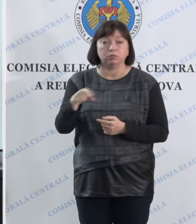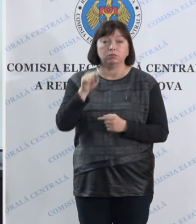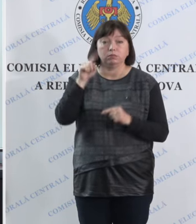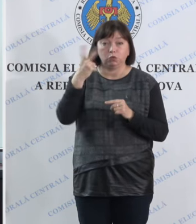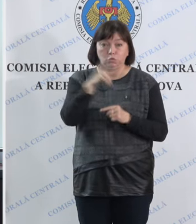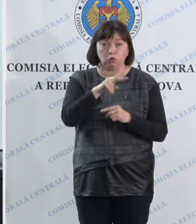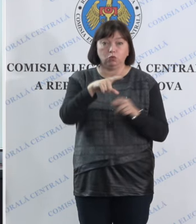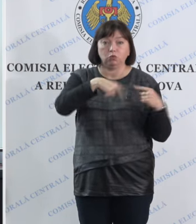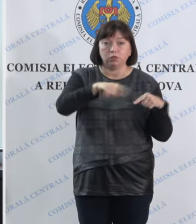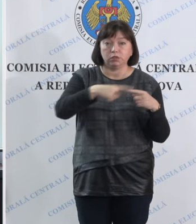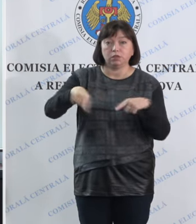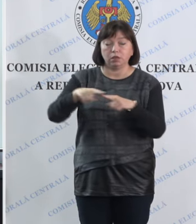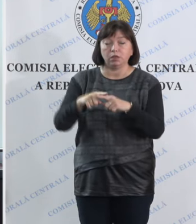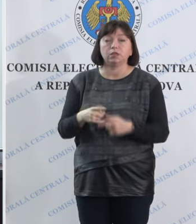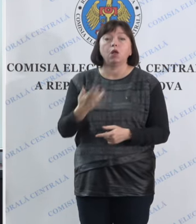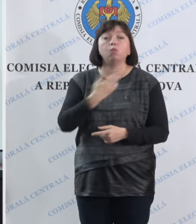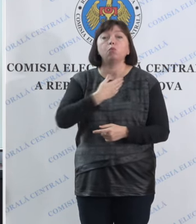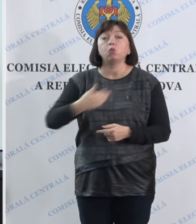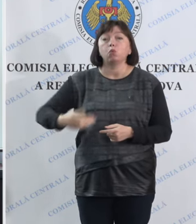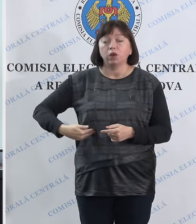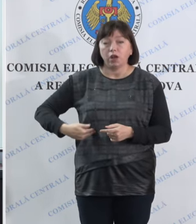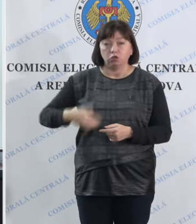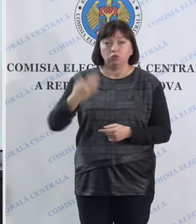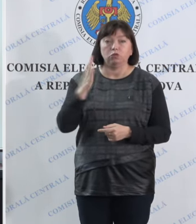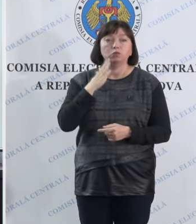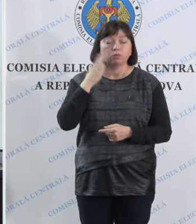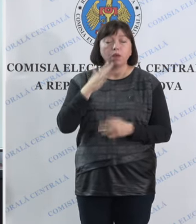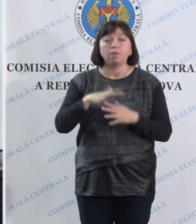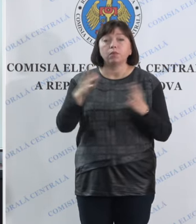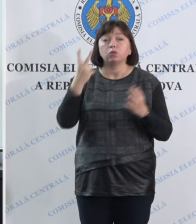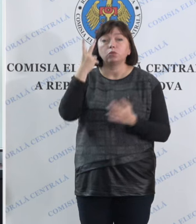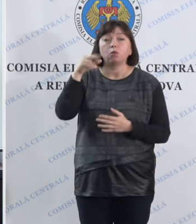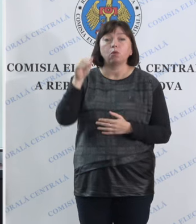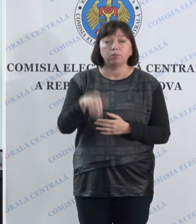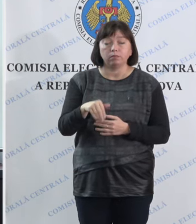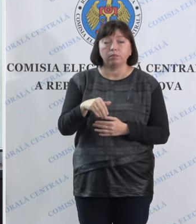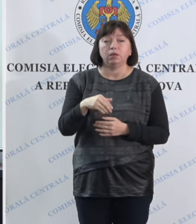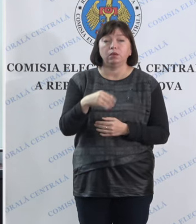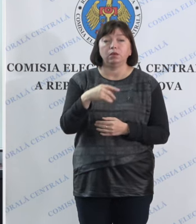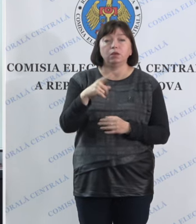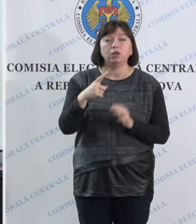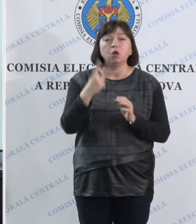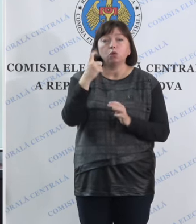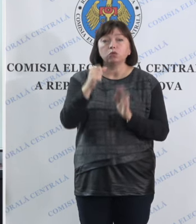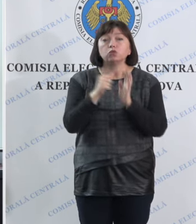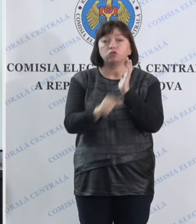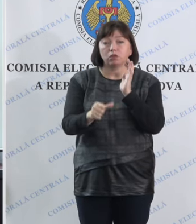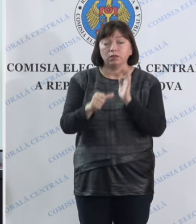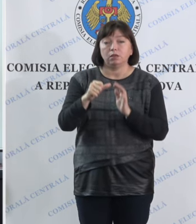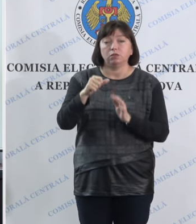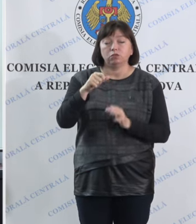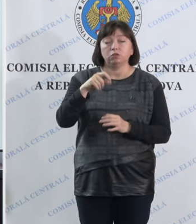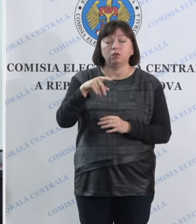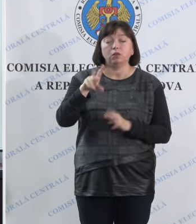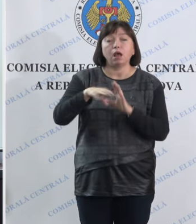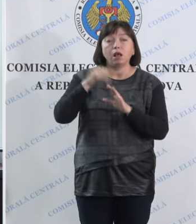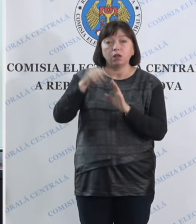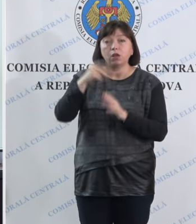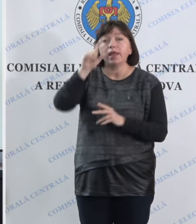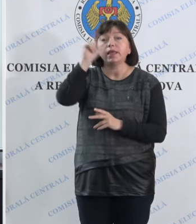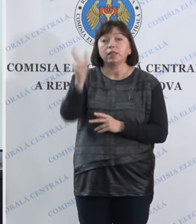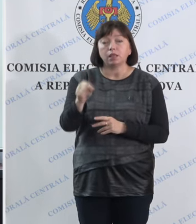la București, peste 2.460 de alegători, în